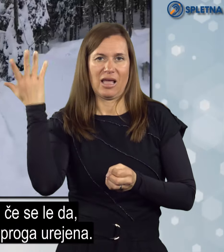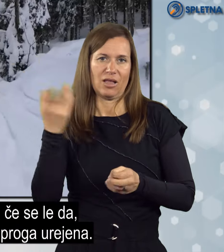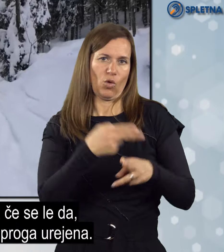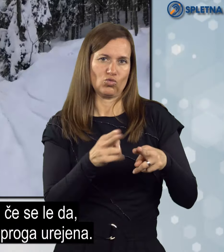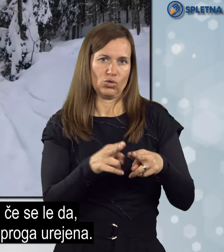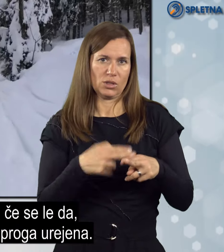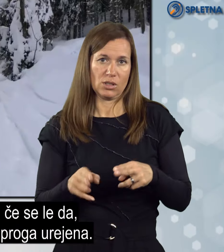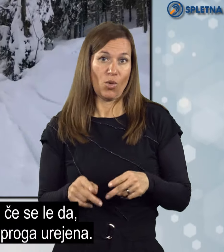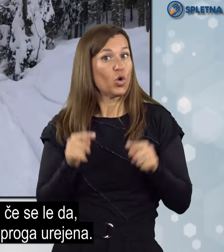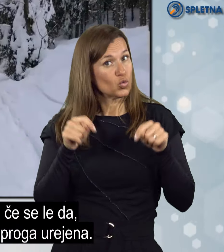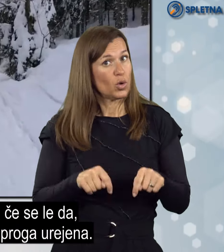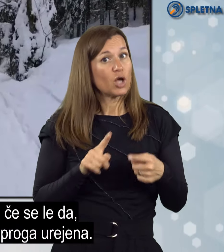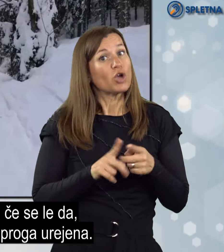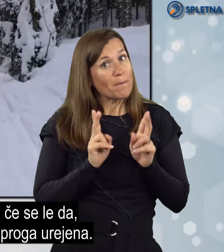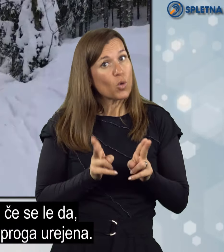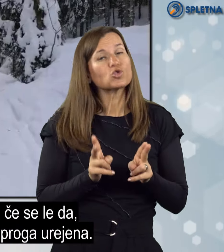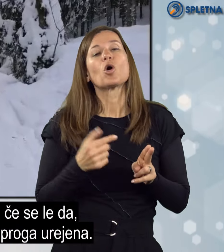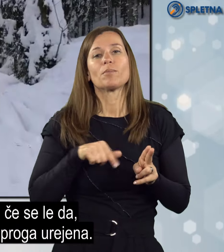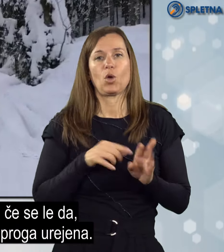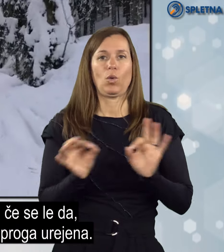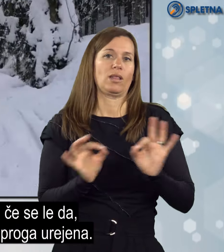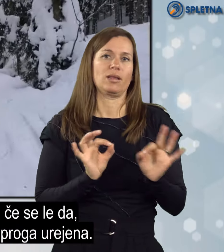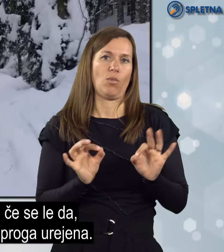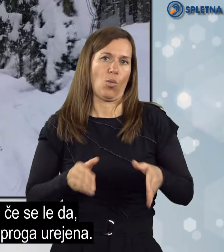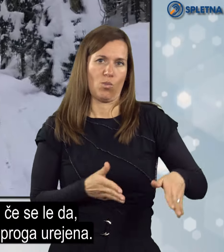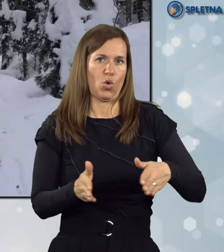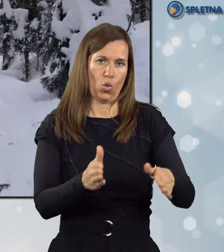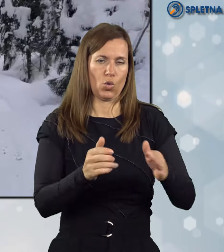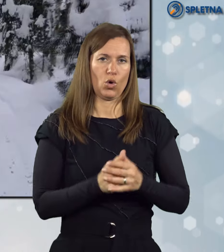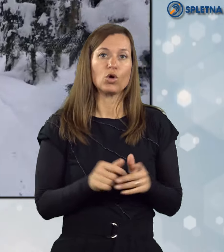tako da je v bistvu prnem, če se le daje proga urejena.